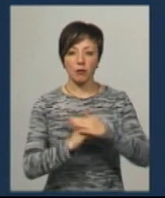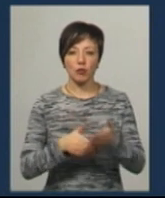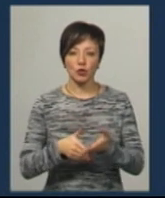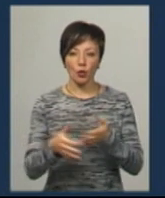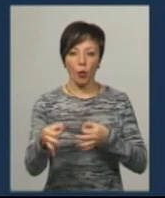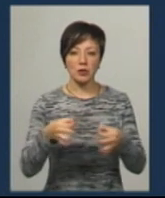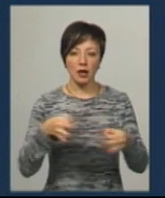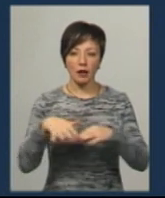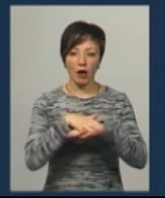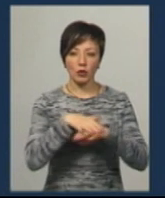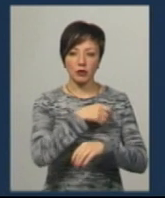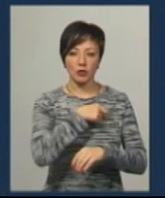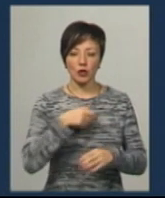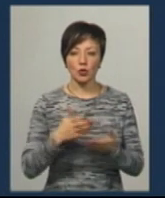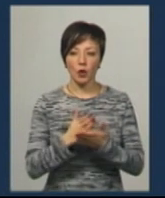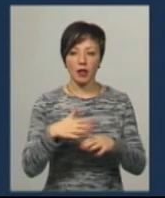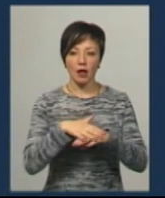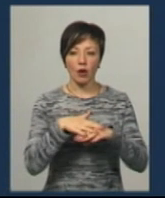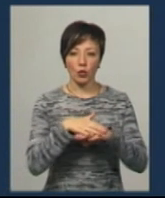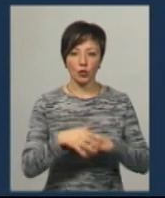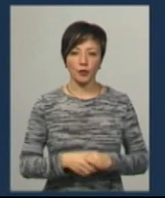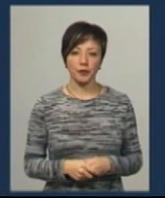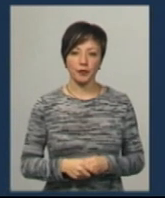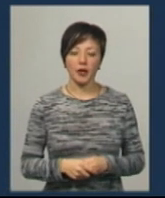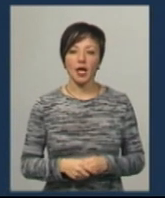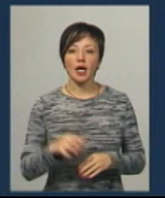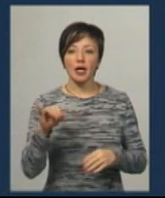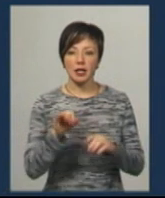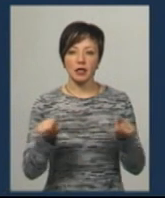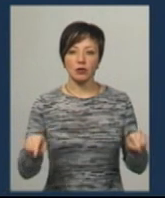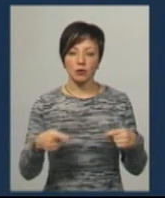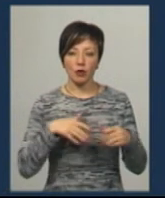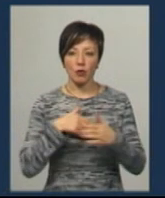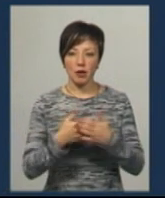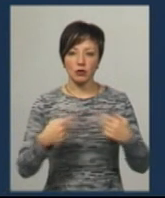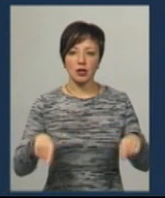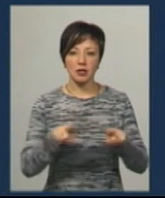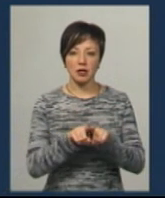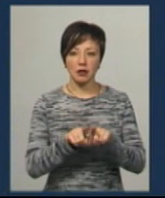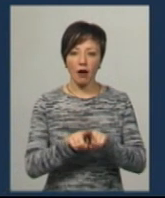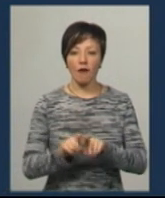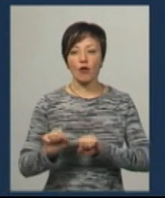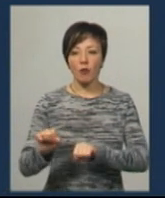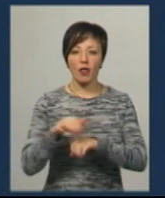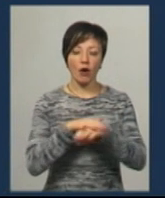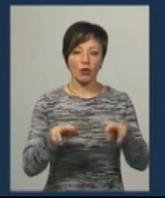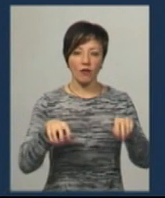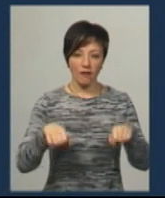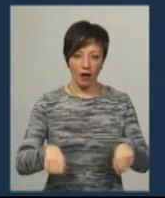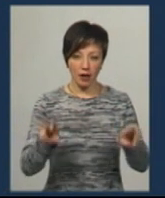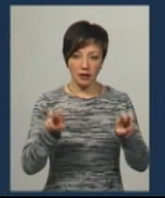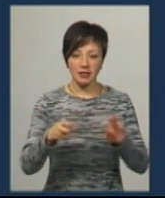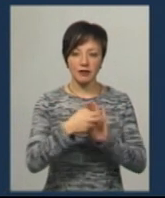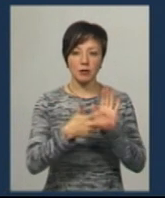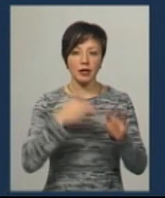-консультантом народного депутата від «Слуги народу» Миколи Стефанчука та засновником громадської організації «Форпост народовладдя». За 2018